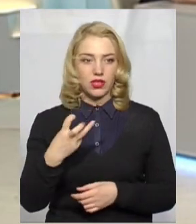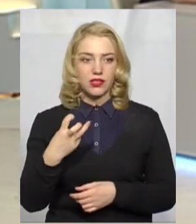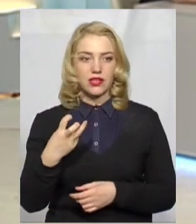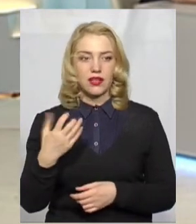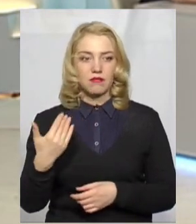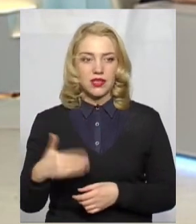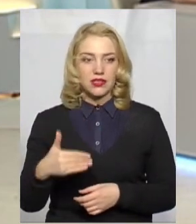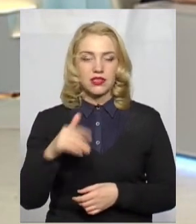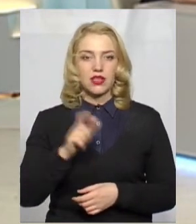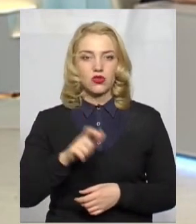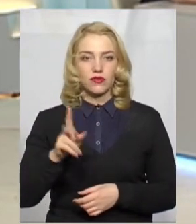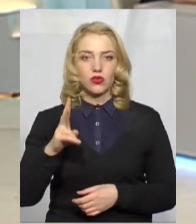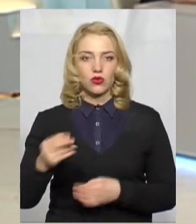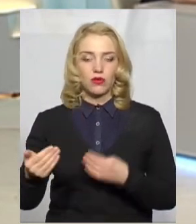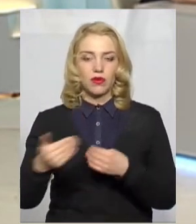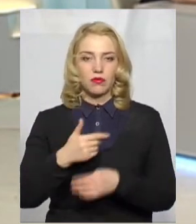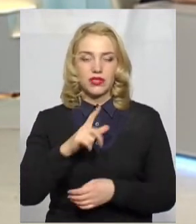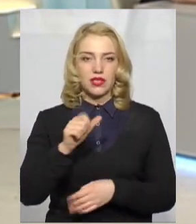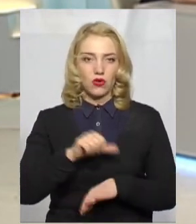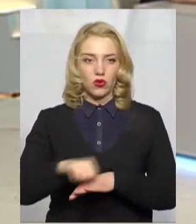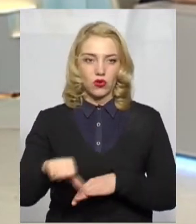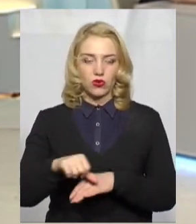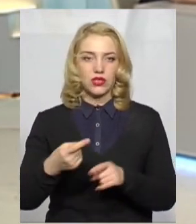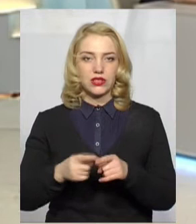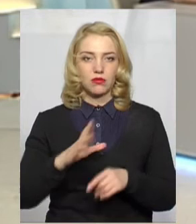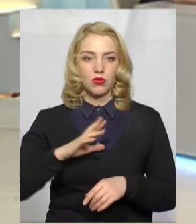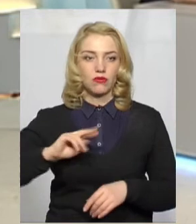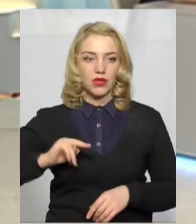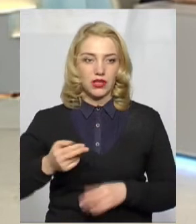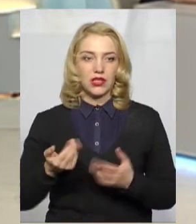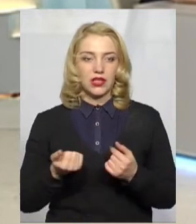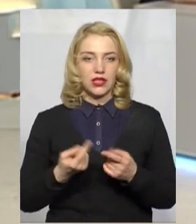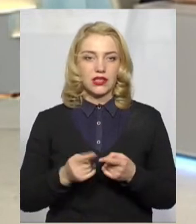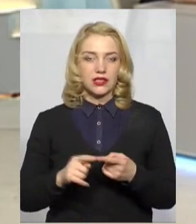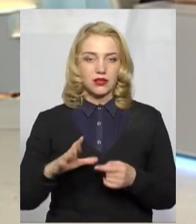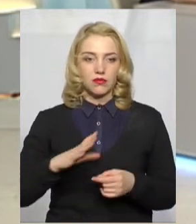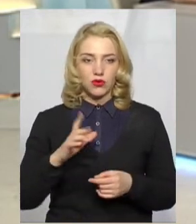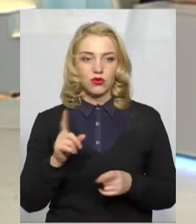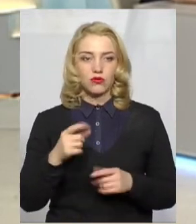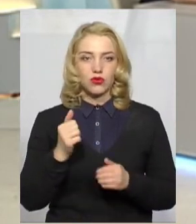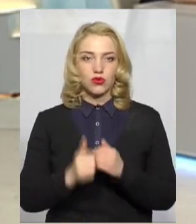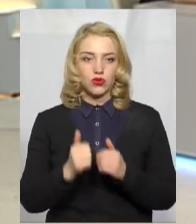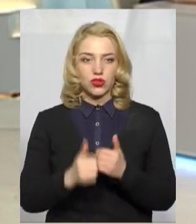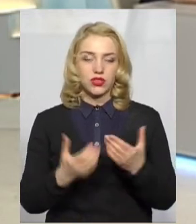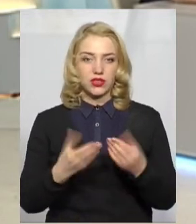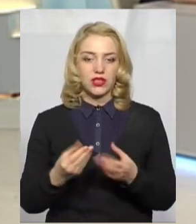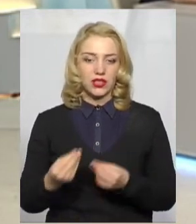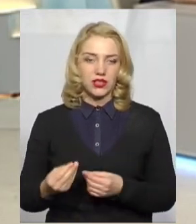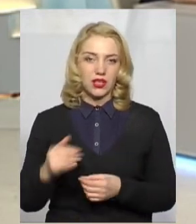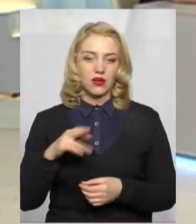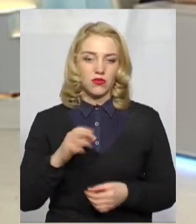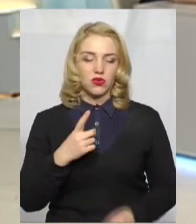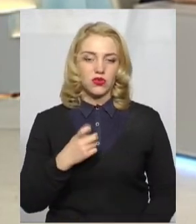ті, які прибули за кордон, це було у п'ятницю. було на той момент, так. Адже кожен день по 100